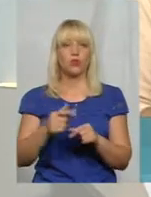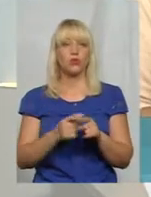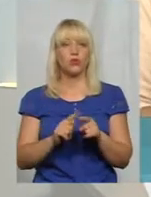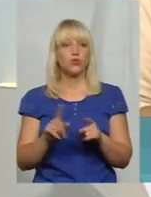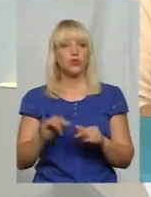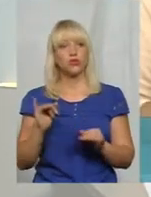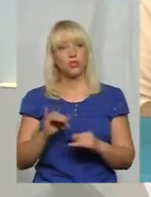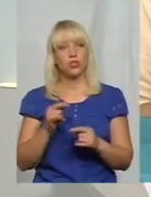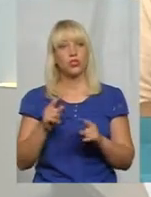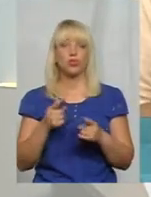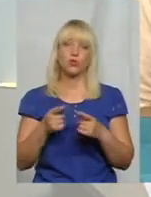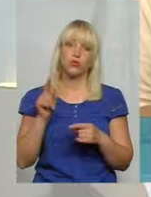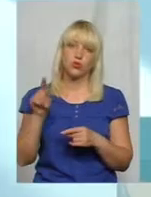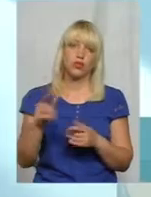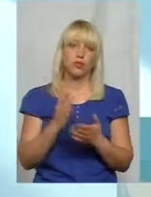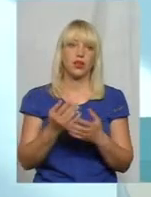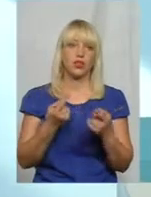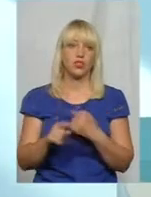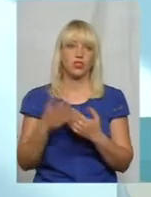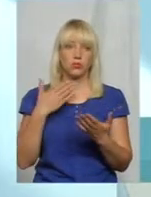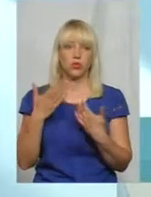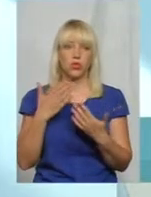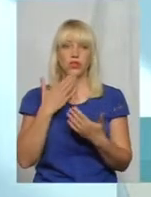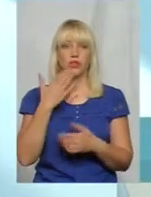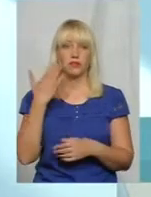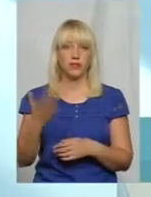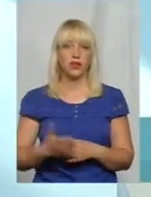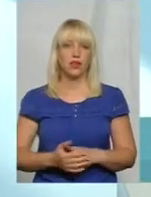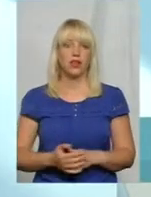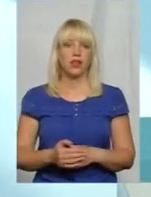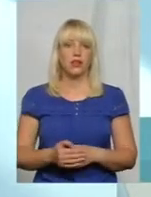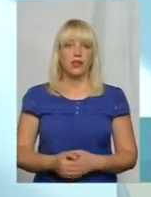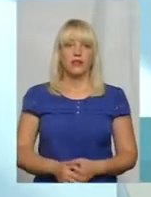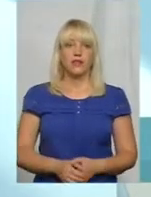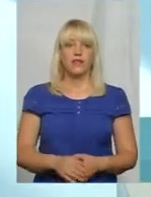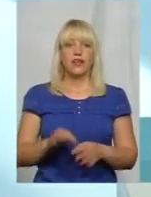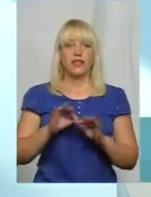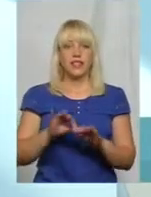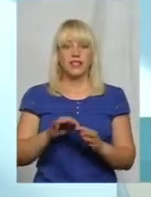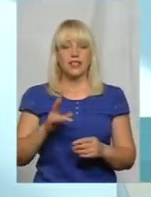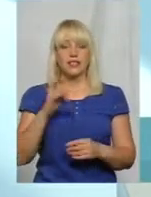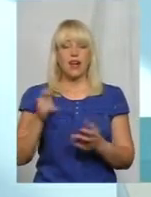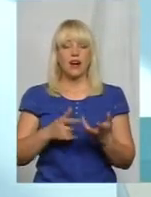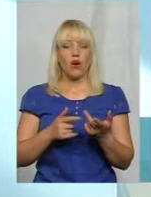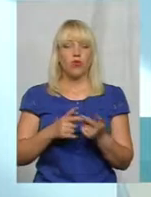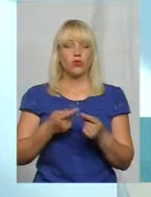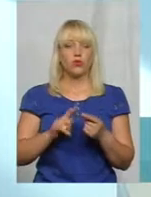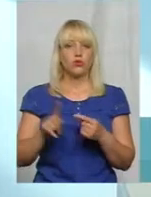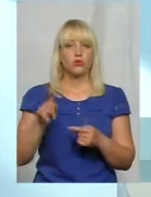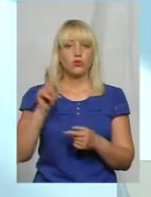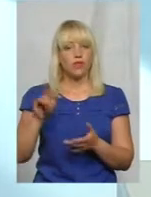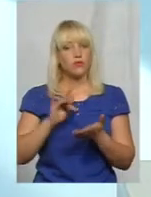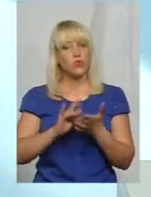чи тому, що там інші підходи? Ну, ведеться за рахунок того, що там все таки